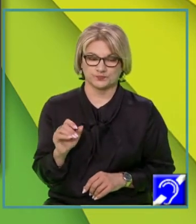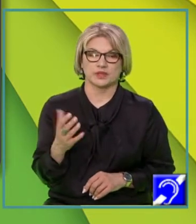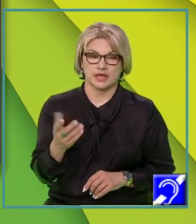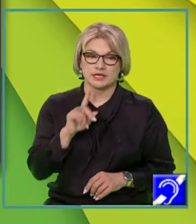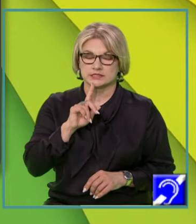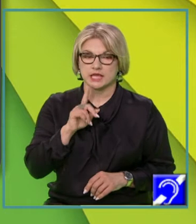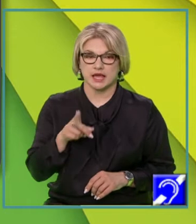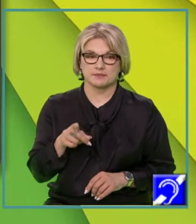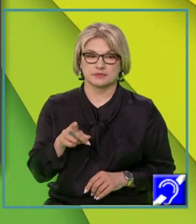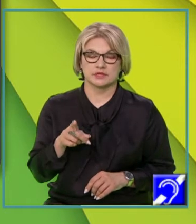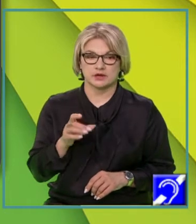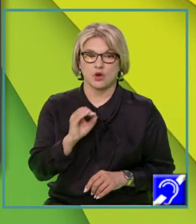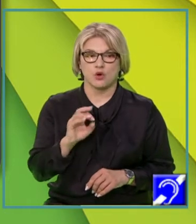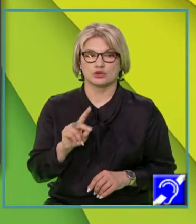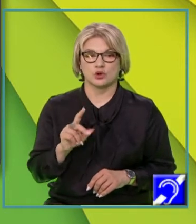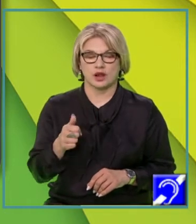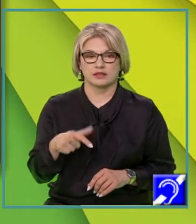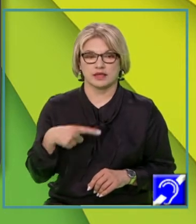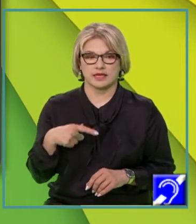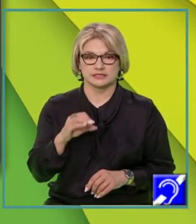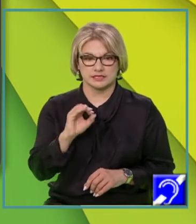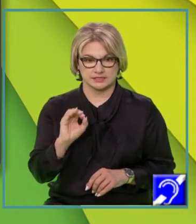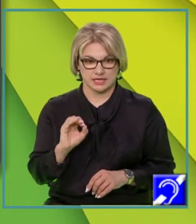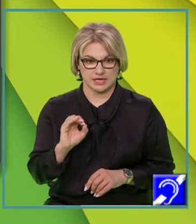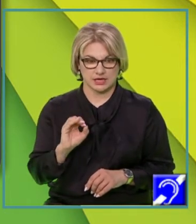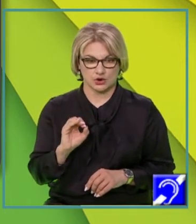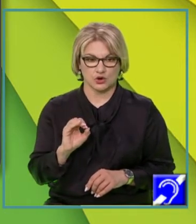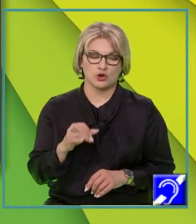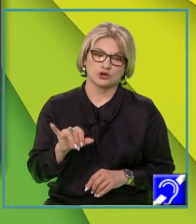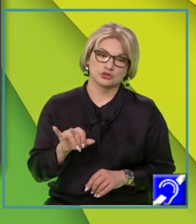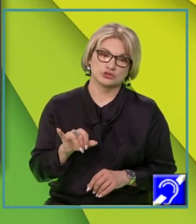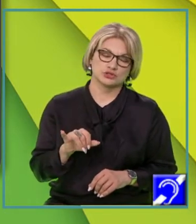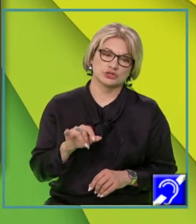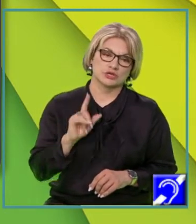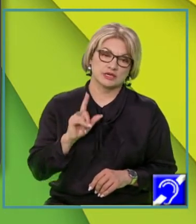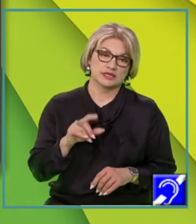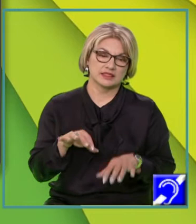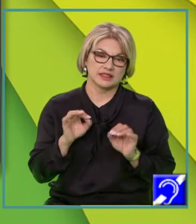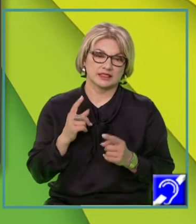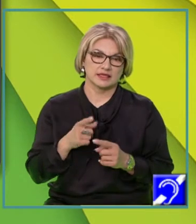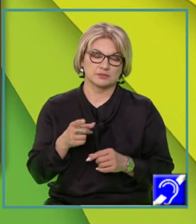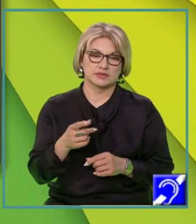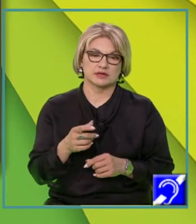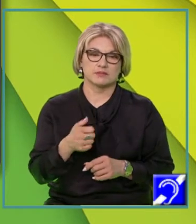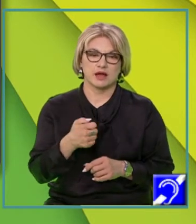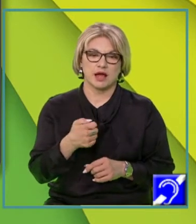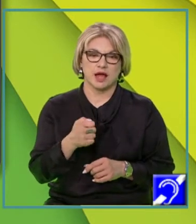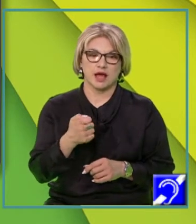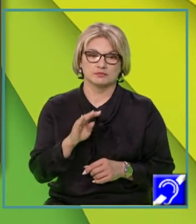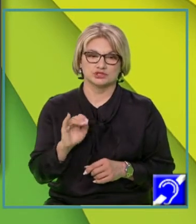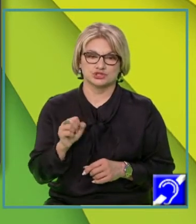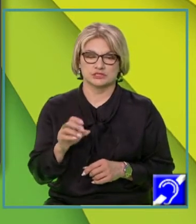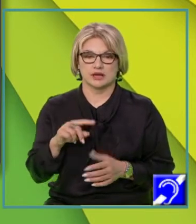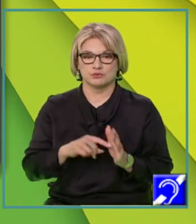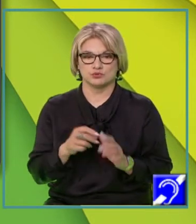înseamnă că ordonata este 0 și determinăm abscisa punctului B,